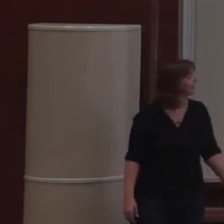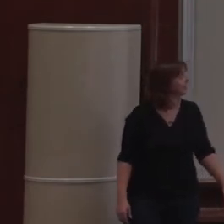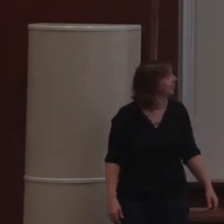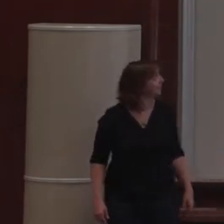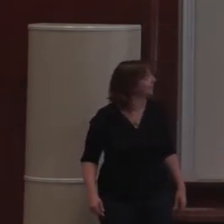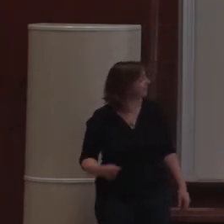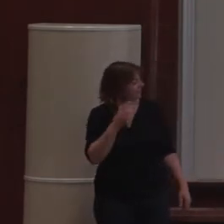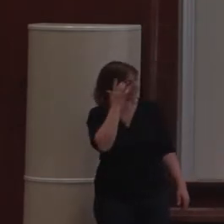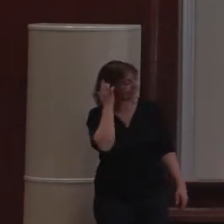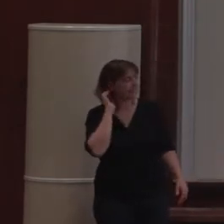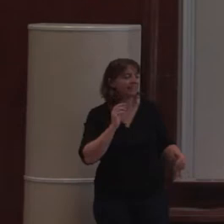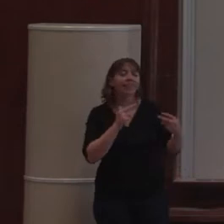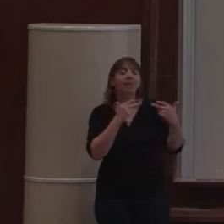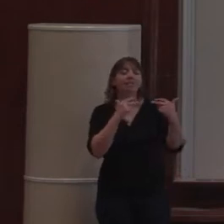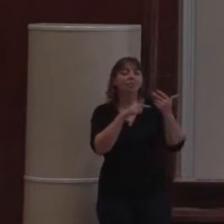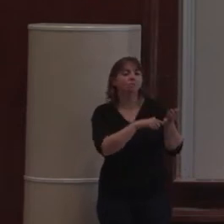Donc, c'est une vidéo parce que...